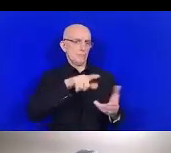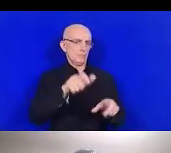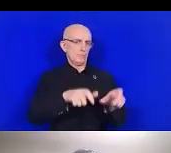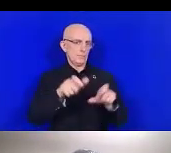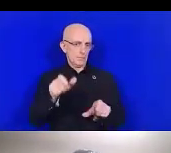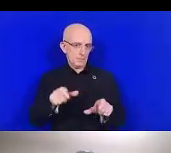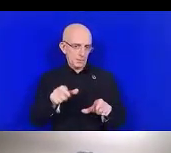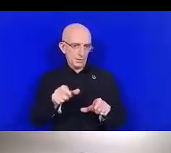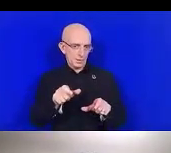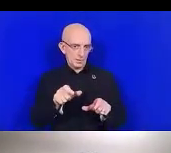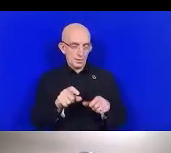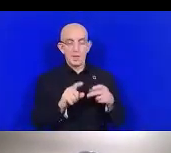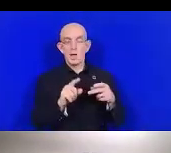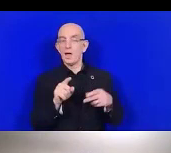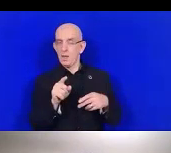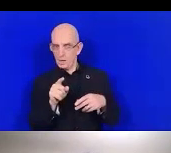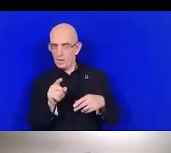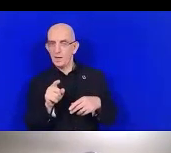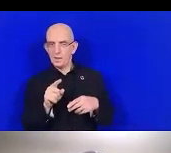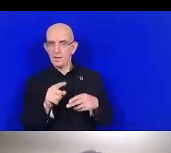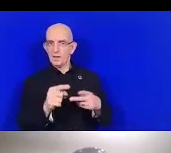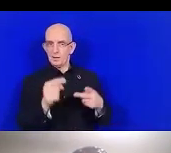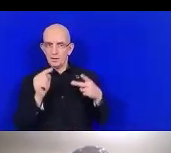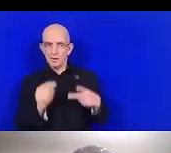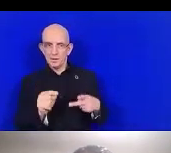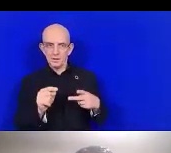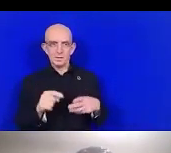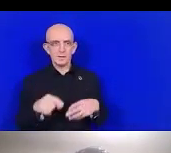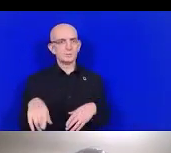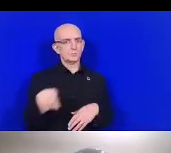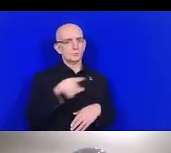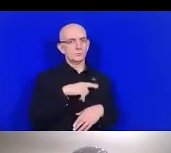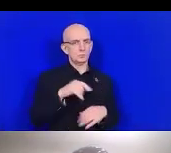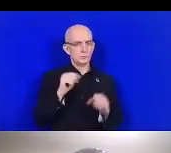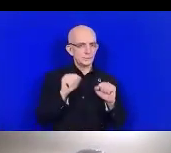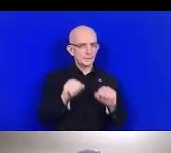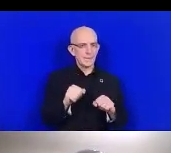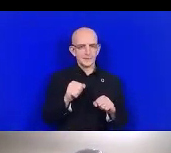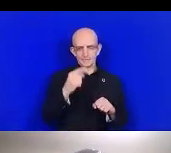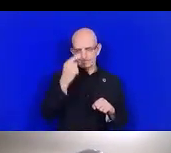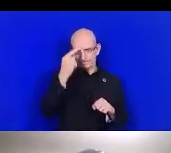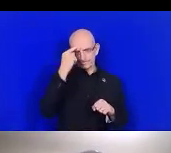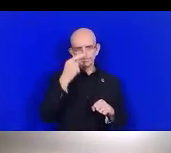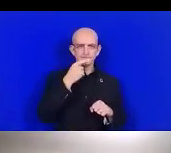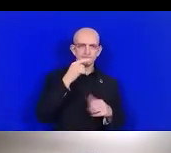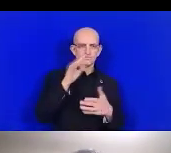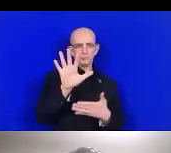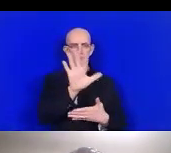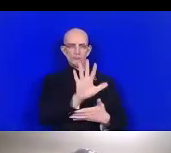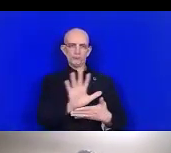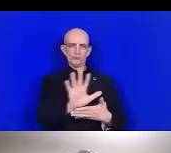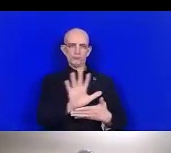promouvoir une participation générale des comités. Nous pouvons créer